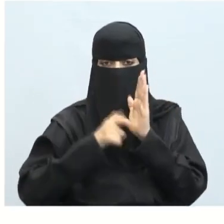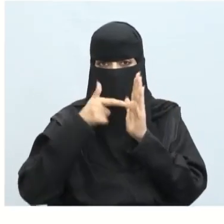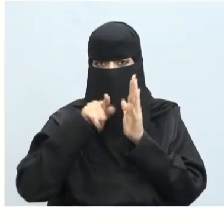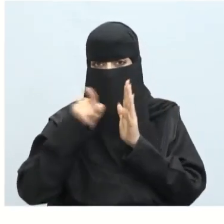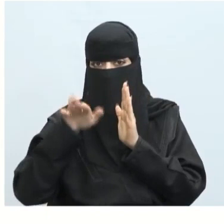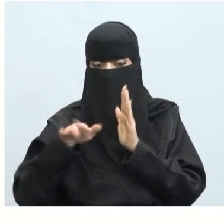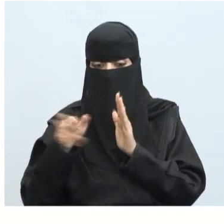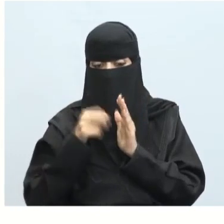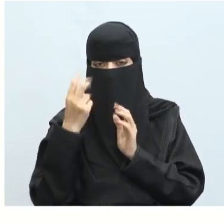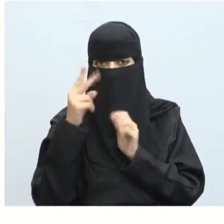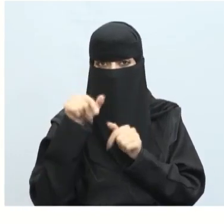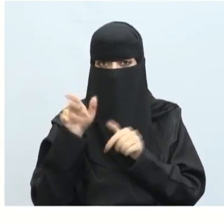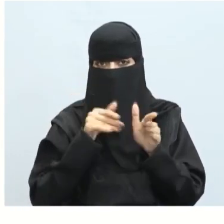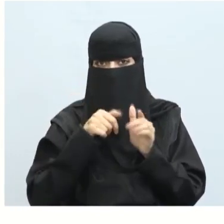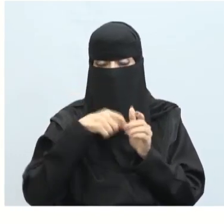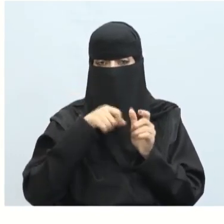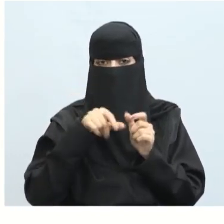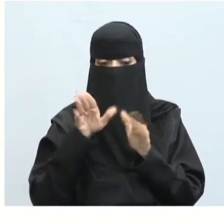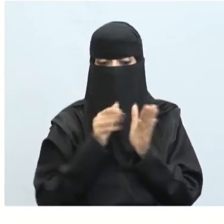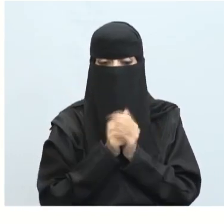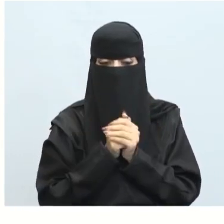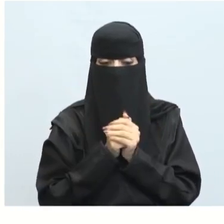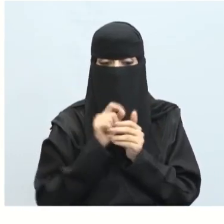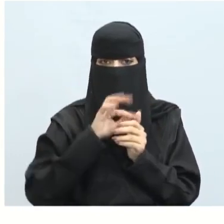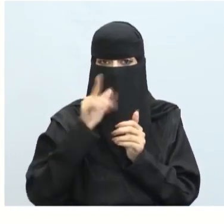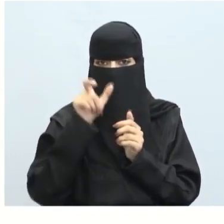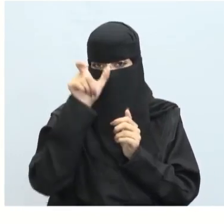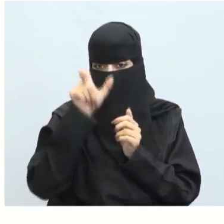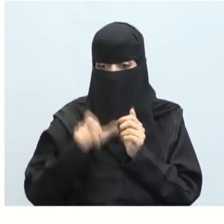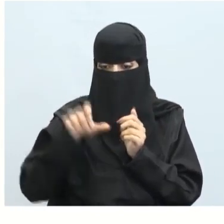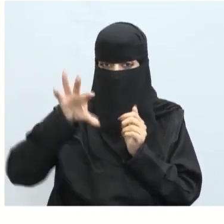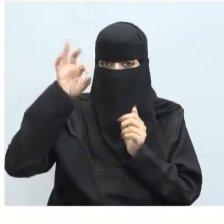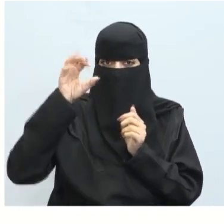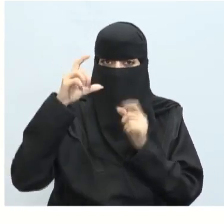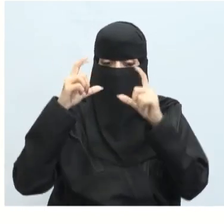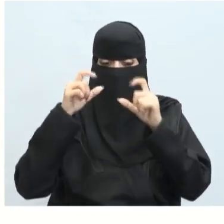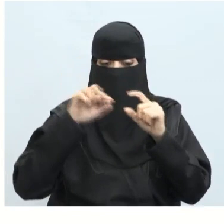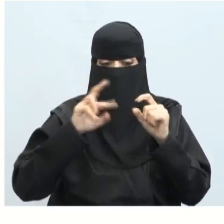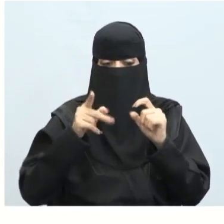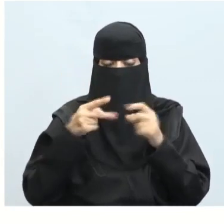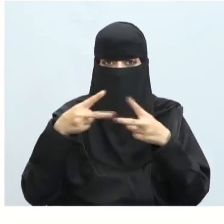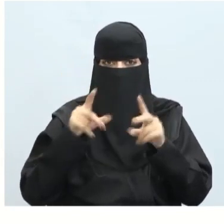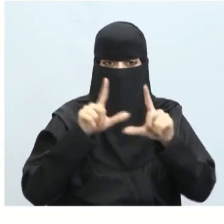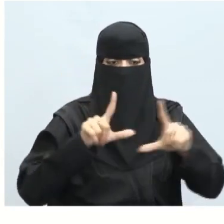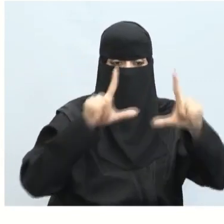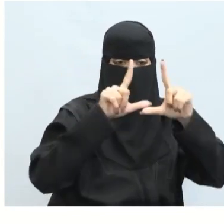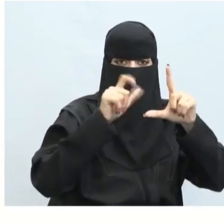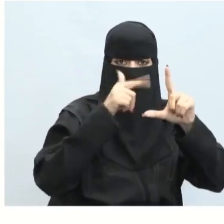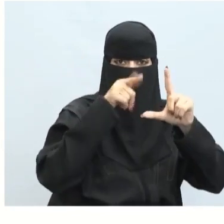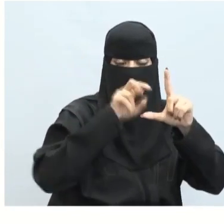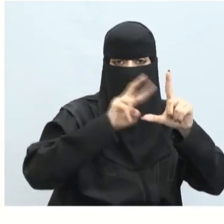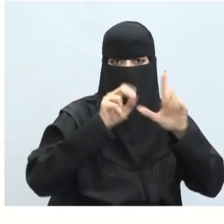باثنين من هذه المعالم نلاحظ بمجرد اختيار المعلم يفتح لي قائمة المعلم